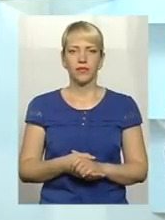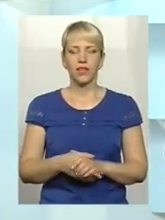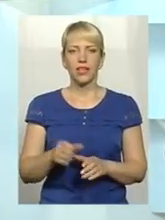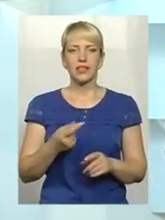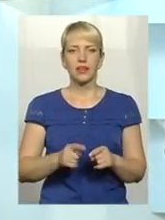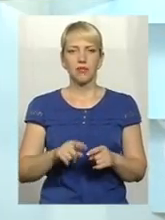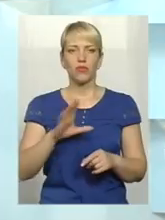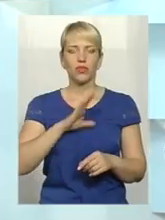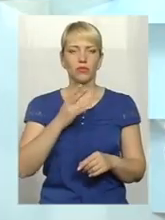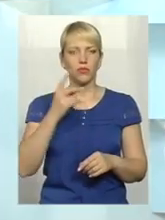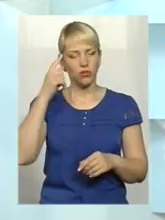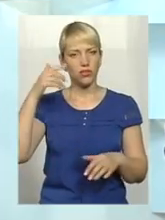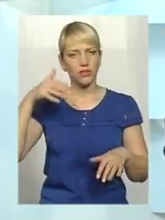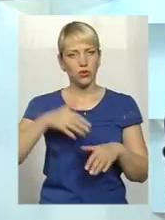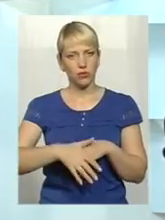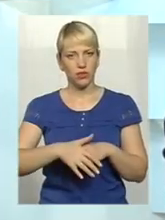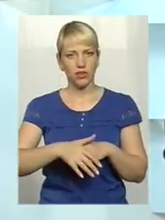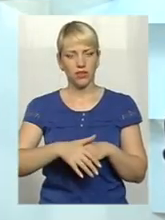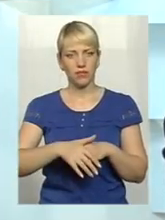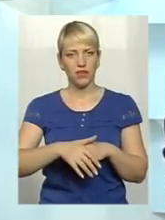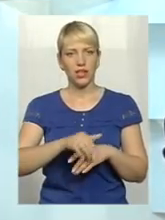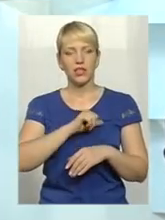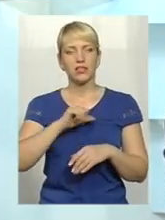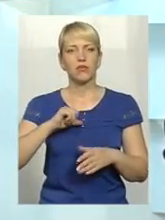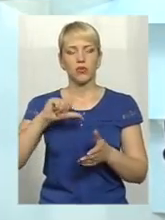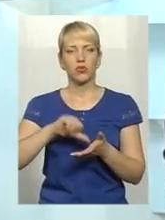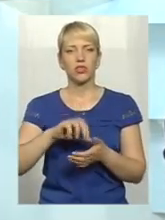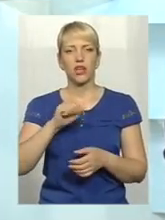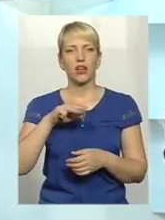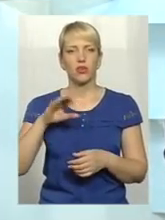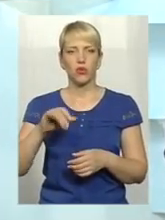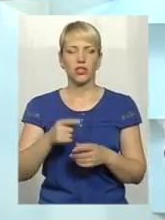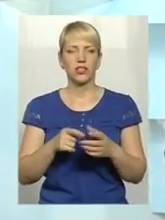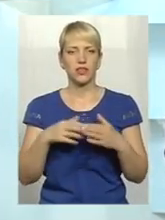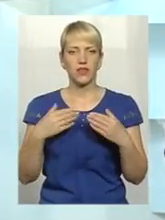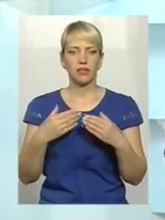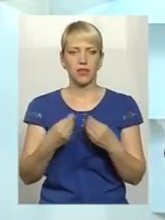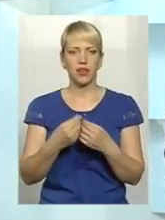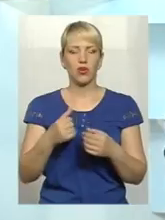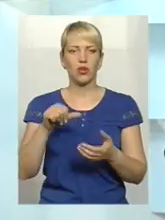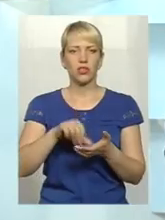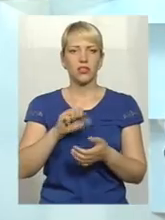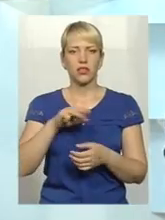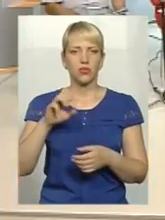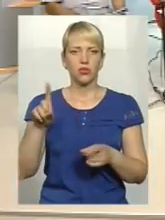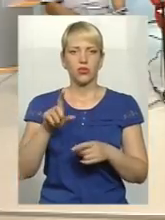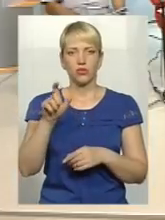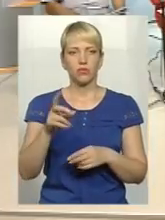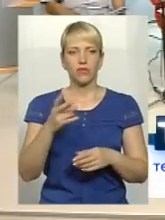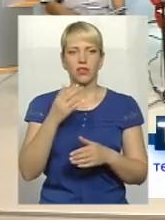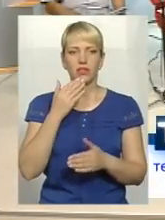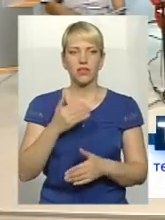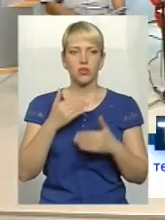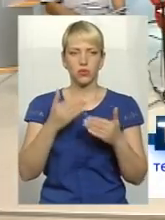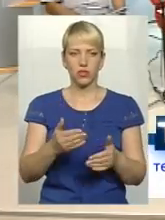а це повинно бути усвідомлено самого учасника АТО і сім'ї учасника АТО, що він повинен звернутися і в